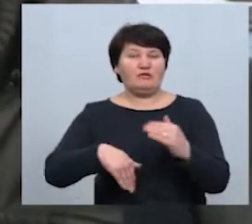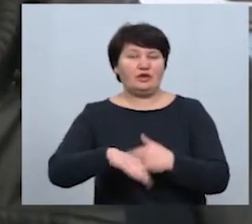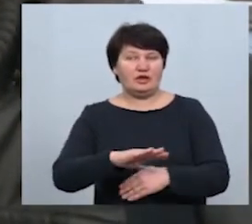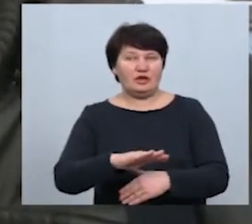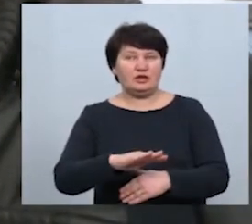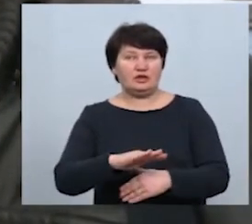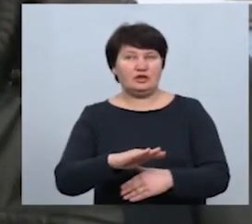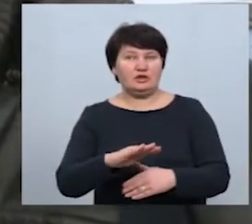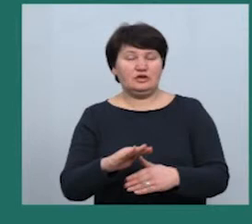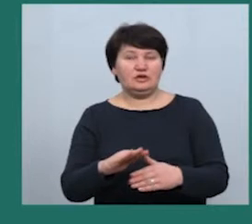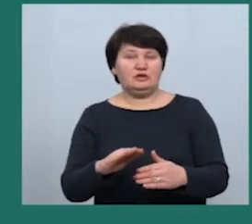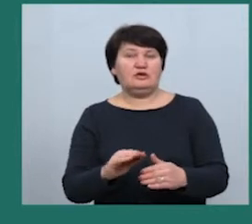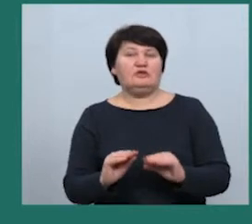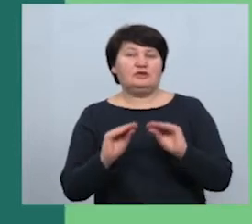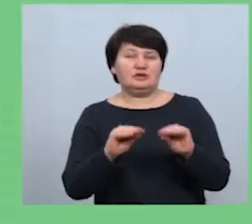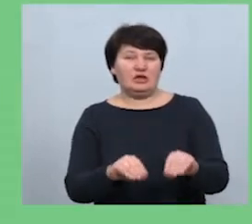Встановлено дезінфікатори.